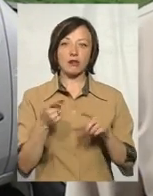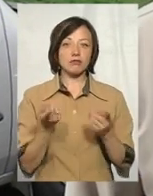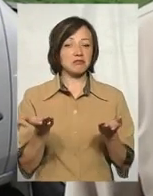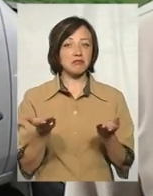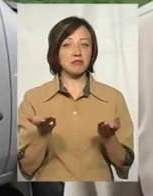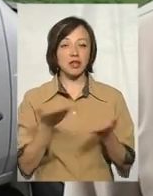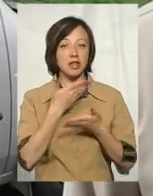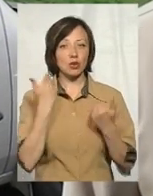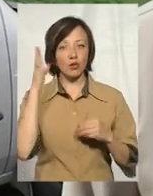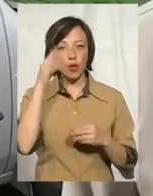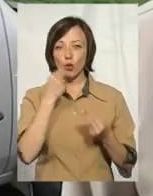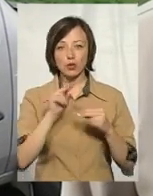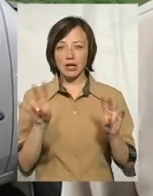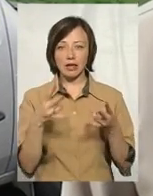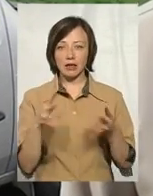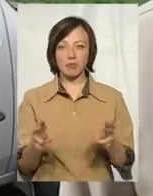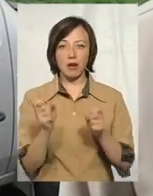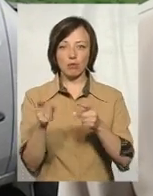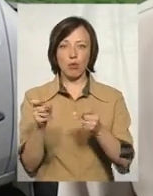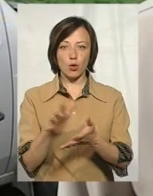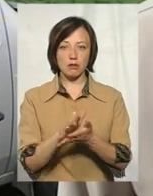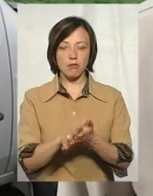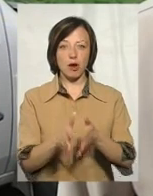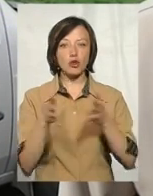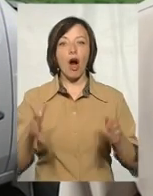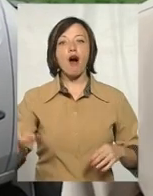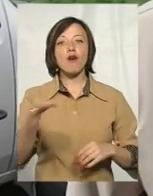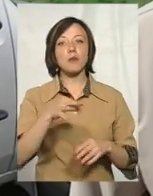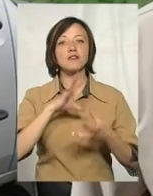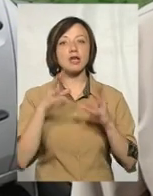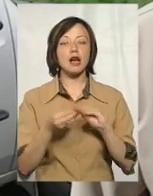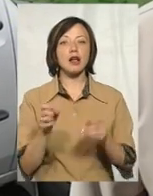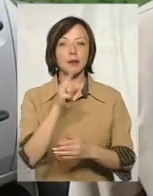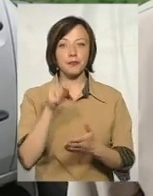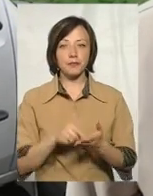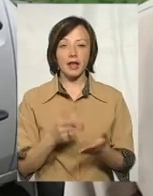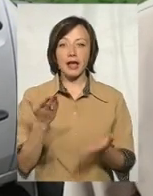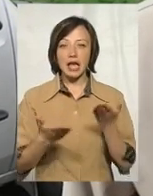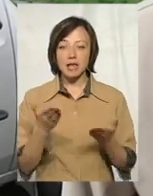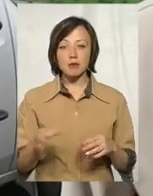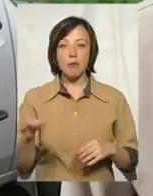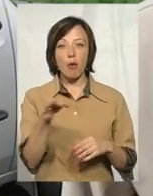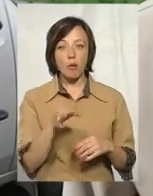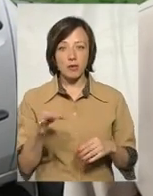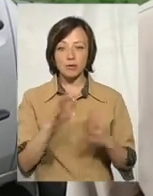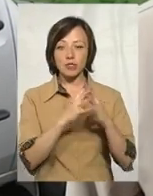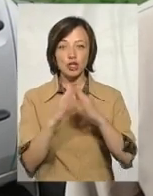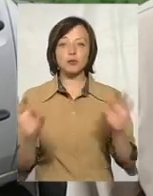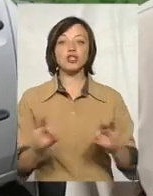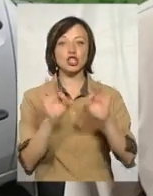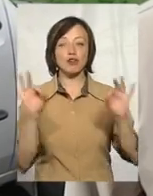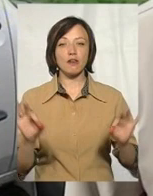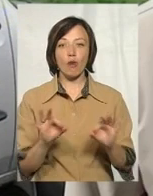нету, води не брати. Там сброс большой. А по області взагаліось? По області, якщо по області, по селам, ще нічого.